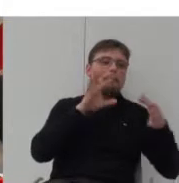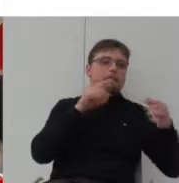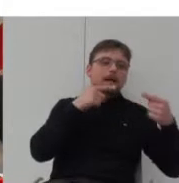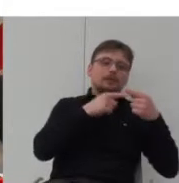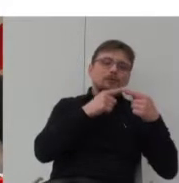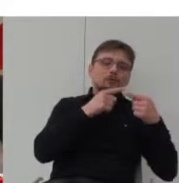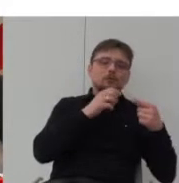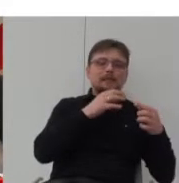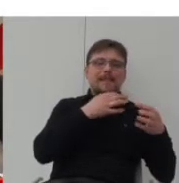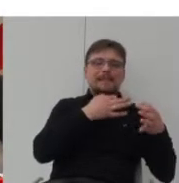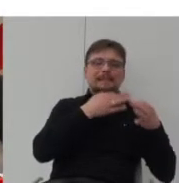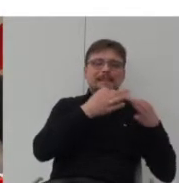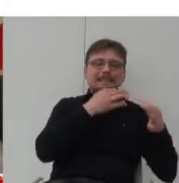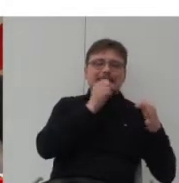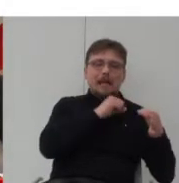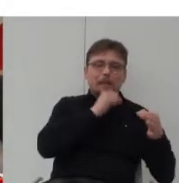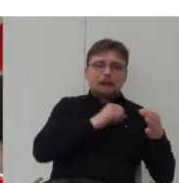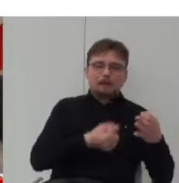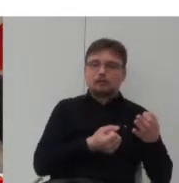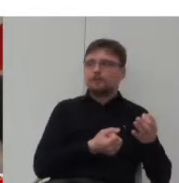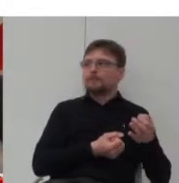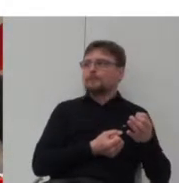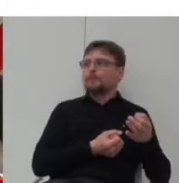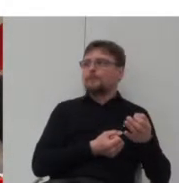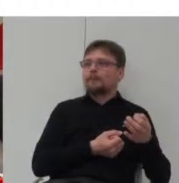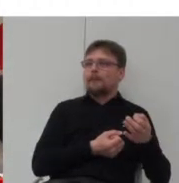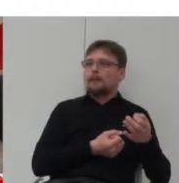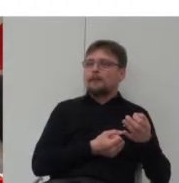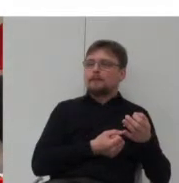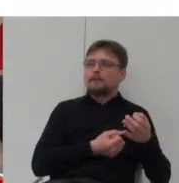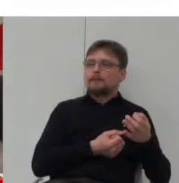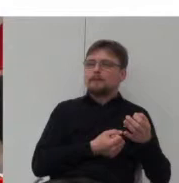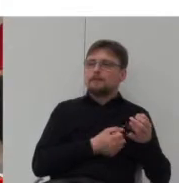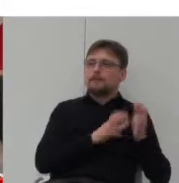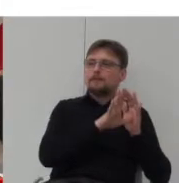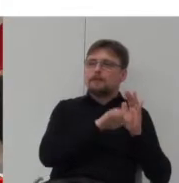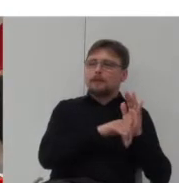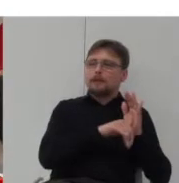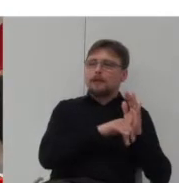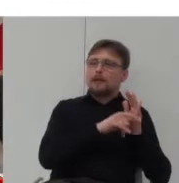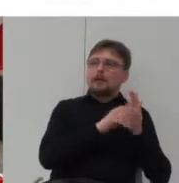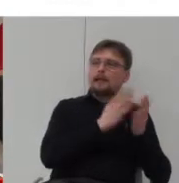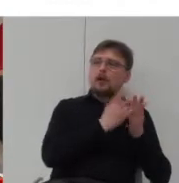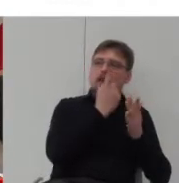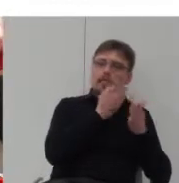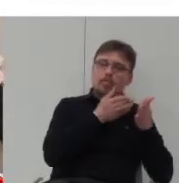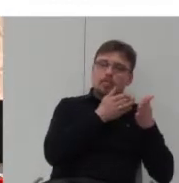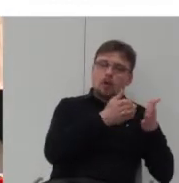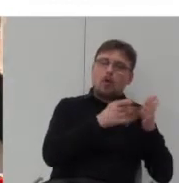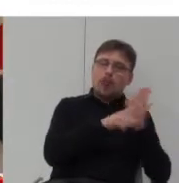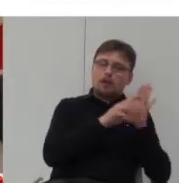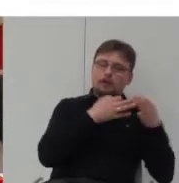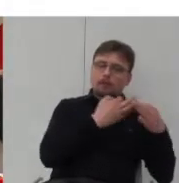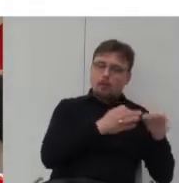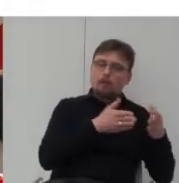Wiednia, tworząc liczne dziedzince. Tylko jedna droga na tym osiedlu jest przyjedna i dostępna dla samochodów.